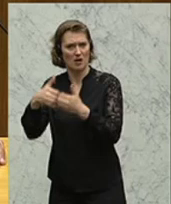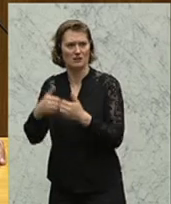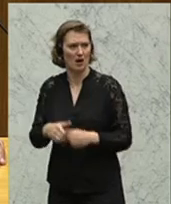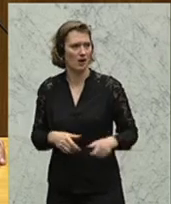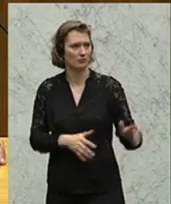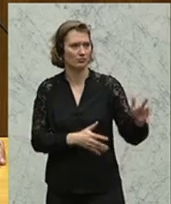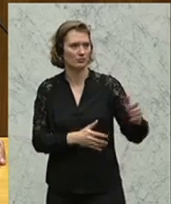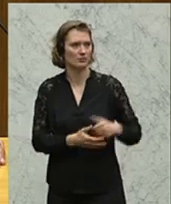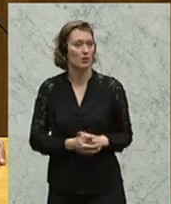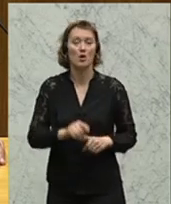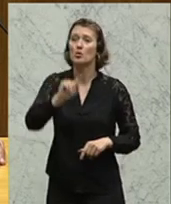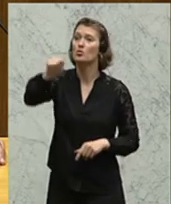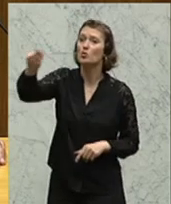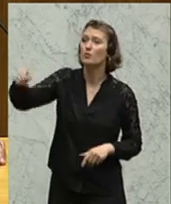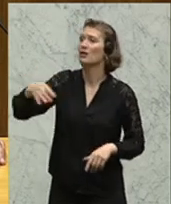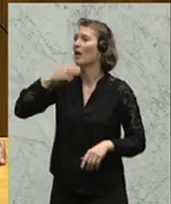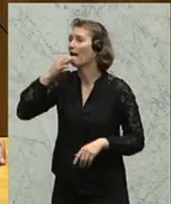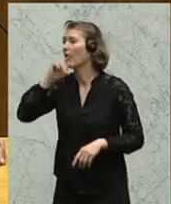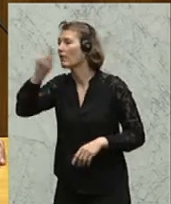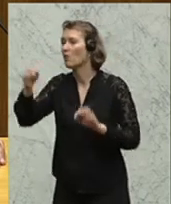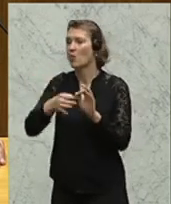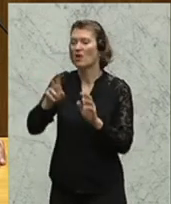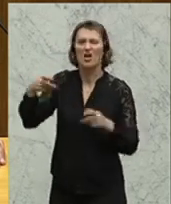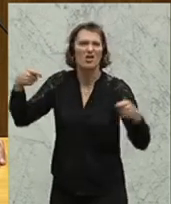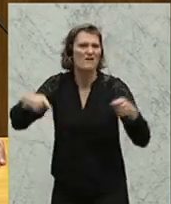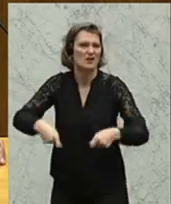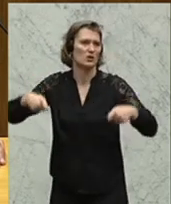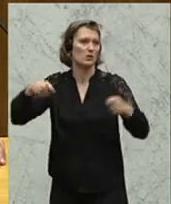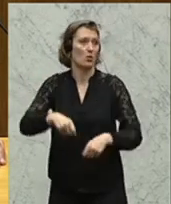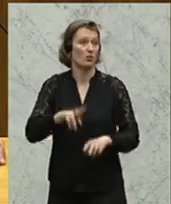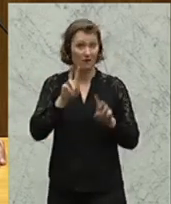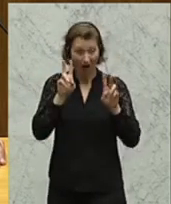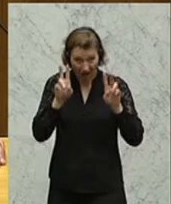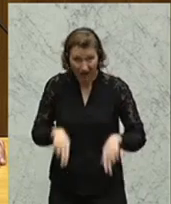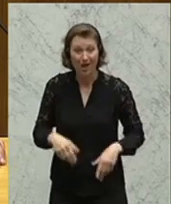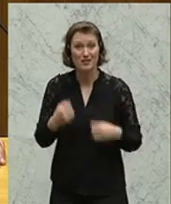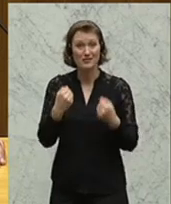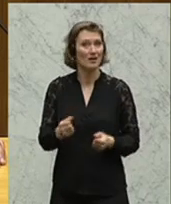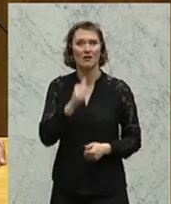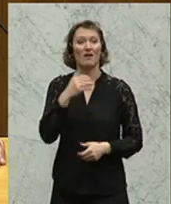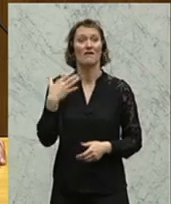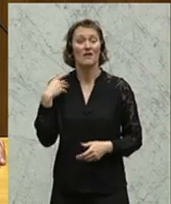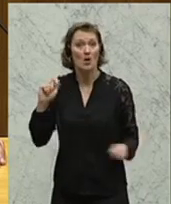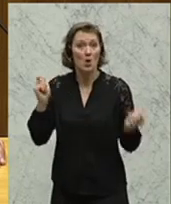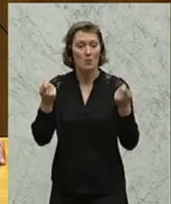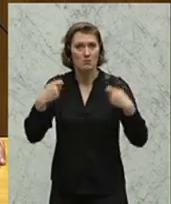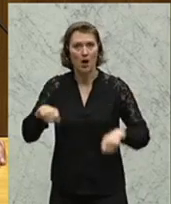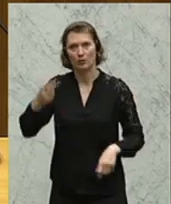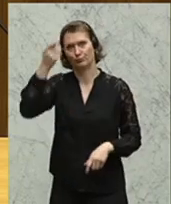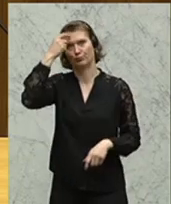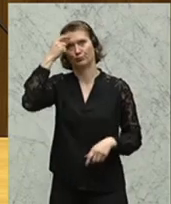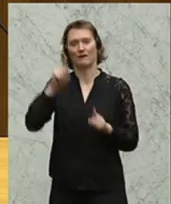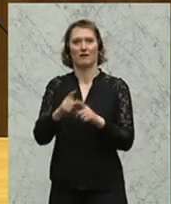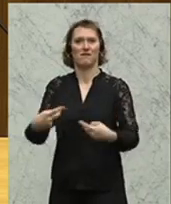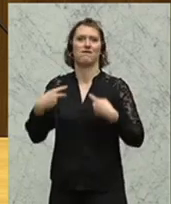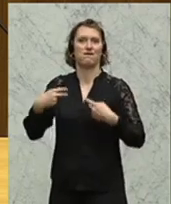Reden Sie mal mit den Wirten draußen, die investiert haben, die keine Rechtssicherheit haben, die jetzt schon wieder umbauen müssen. Die fühlen sich doch